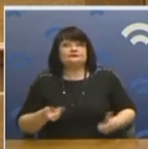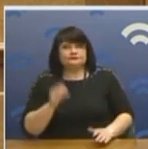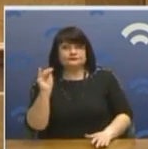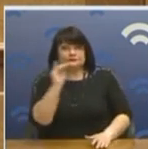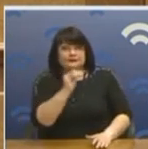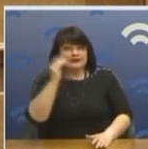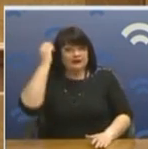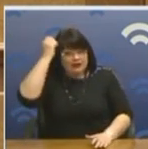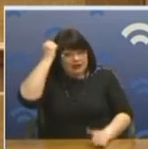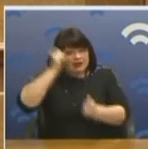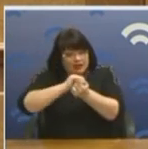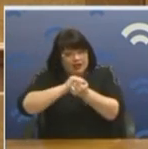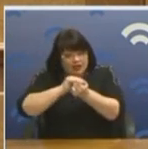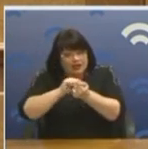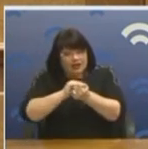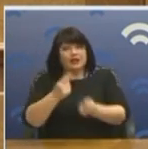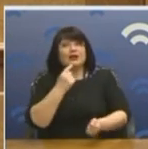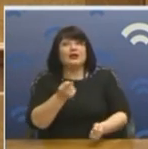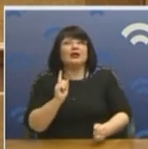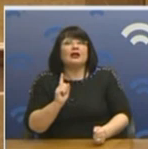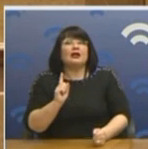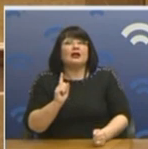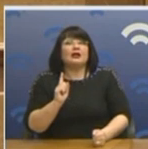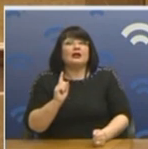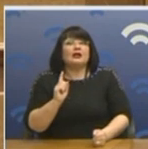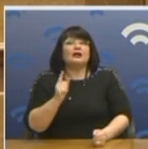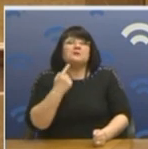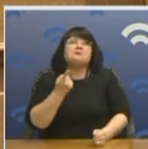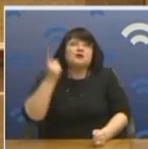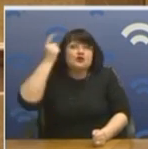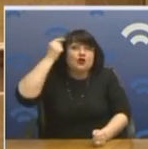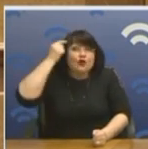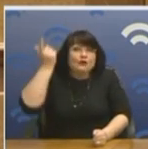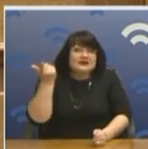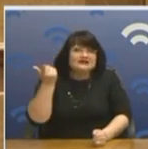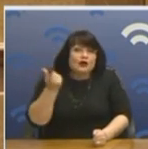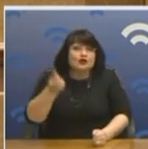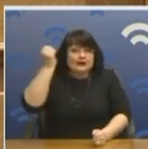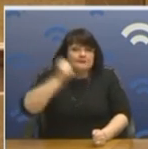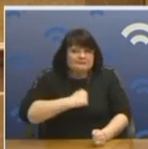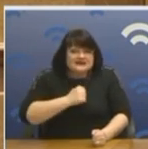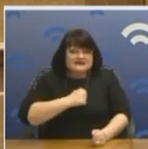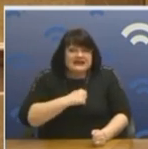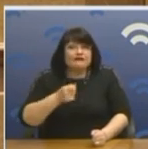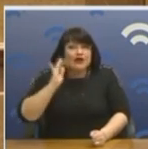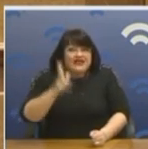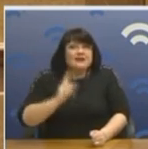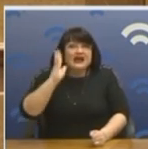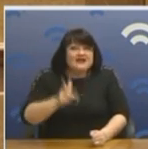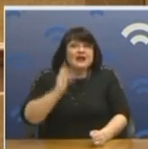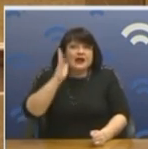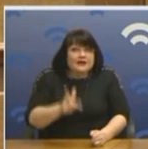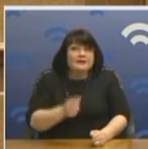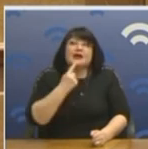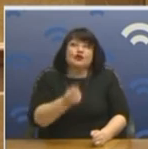πλήση κεφάλου άρχισα να πιστεύω ότι ο μεγαλύτως ηγέντης με τον Καποδίστρα είναι το κύριο Μητσοτάκης. Άχι να το πιστεύω πλέον. Είμαι πεπισμένος πλήση κεφάλου, πλήση κεφάλου. Δεν